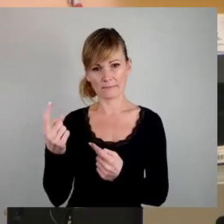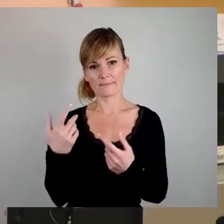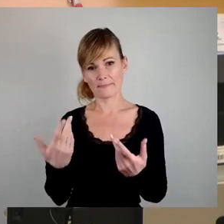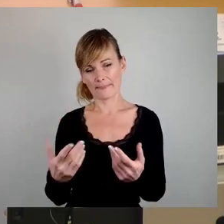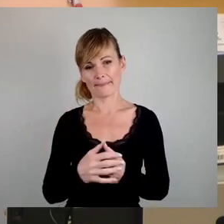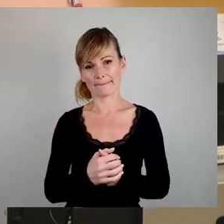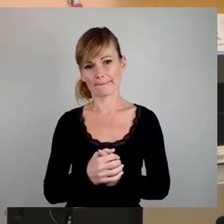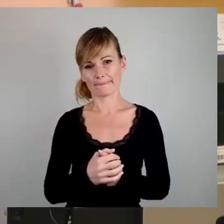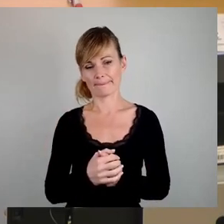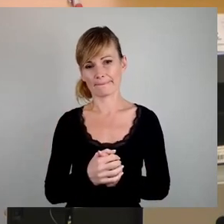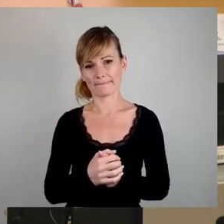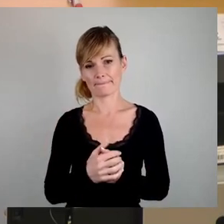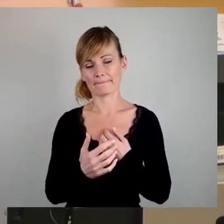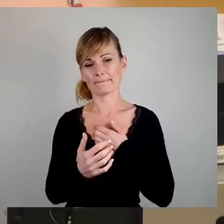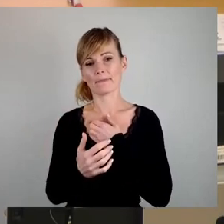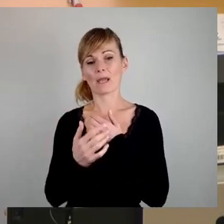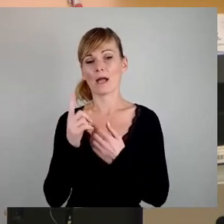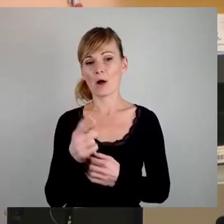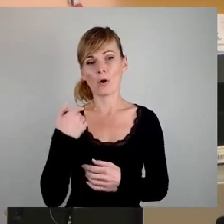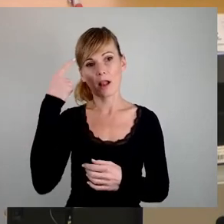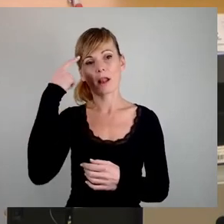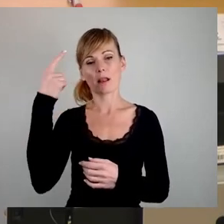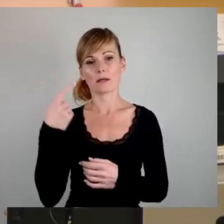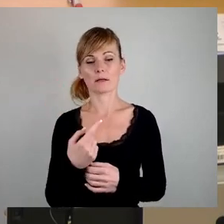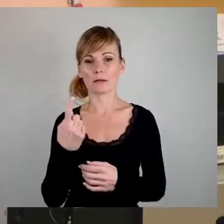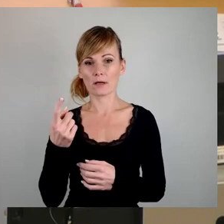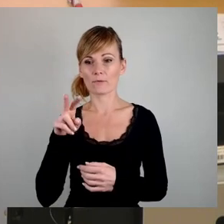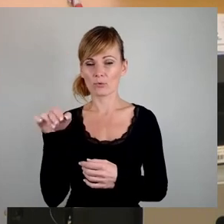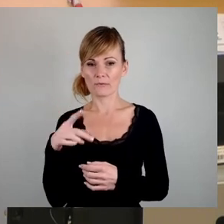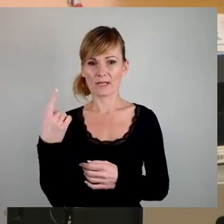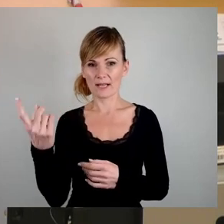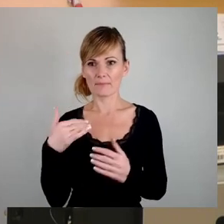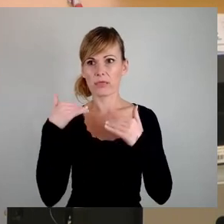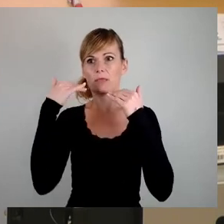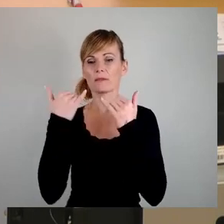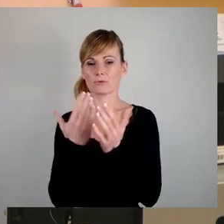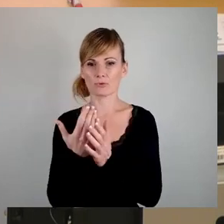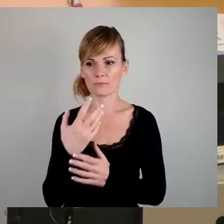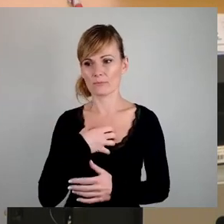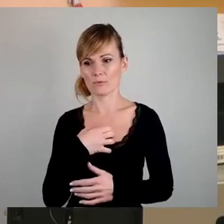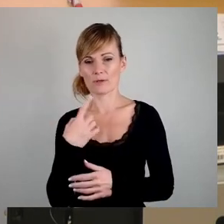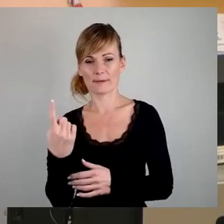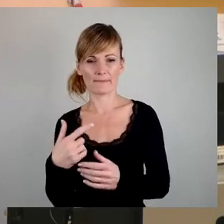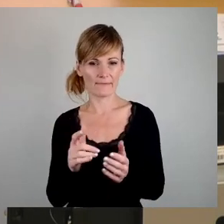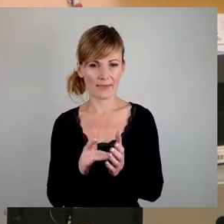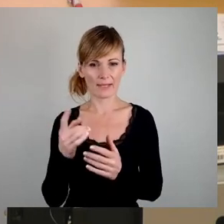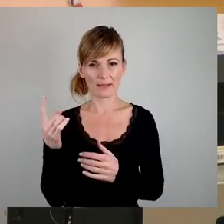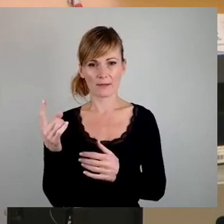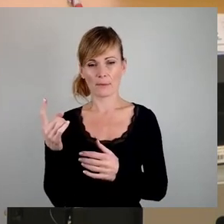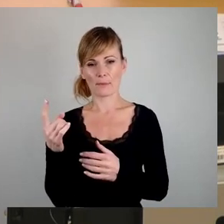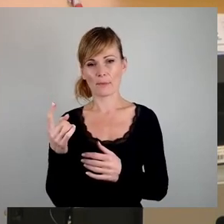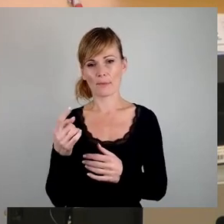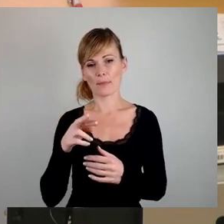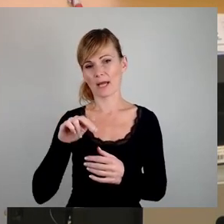Und Sie müssen ja auch mal im Prinzip daran denken, dass die Vonovia jetzt das Wasser bis zum Halse steht, weil sie nämlich Renditen auf Pump